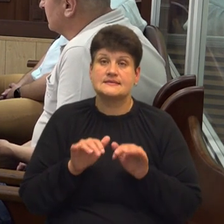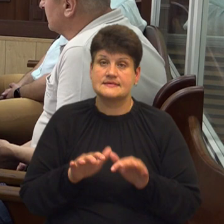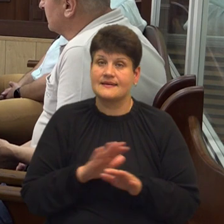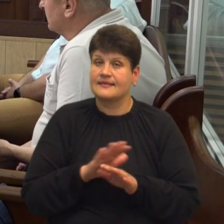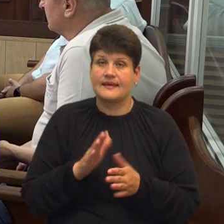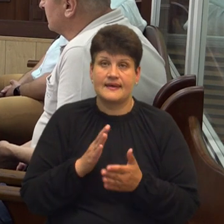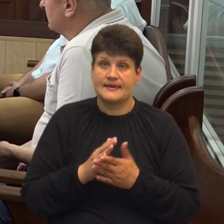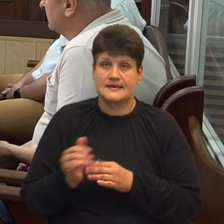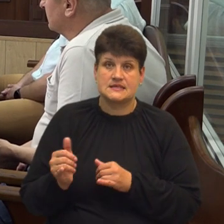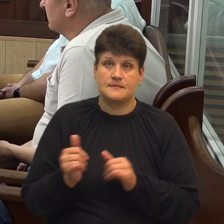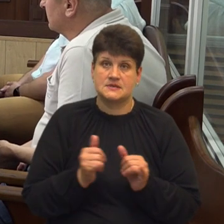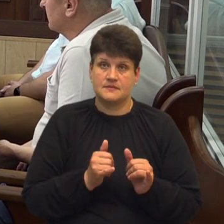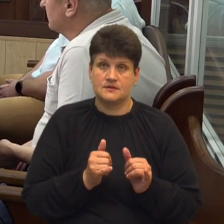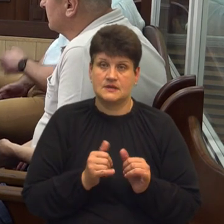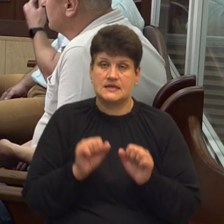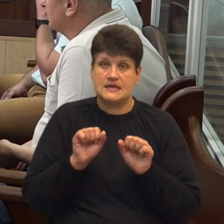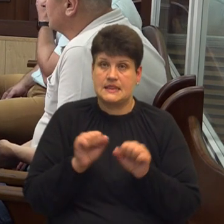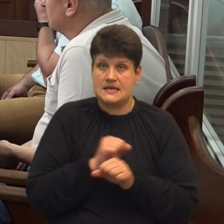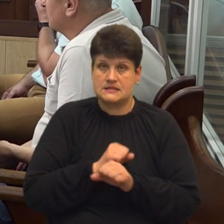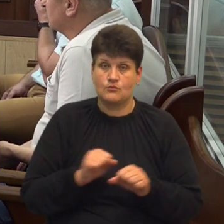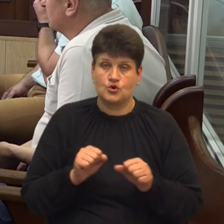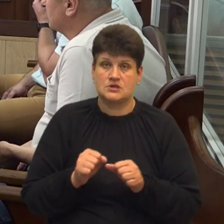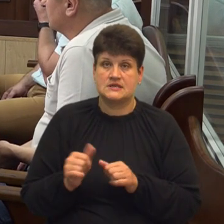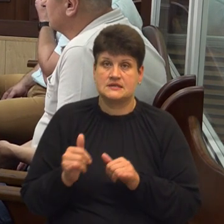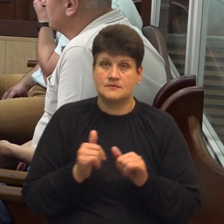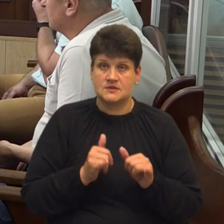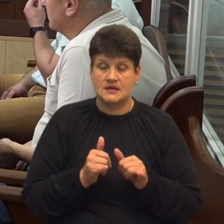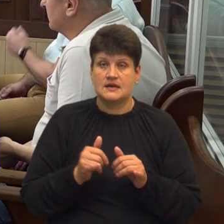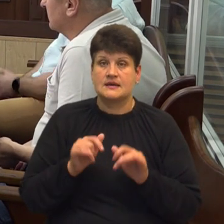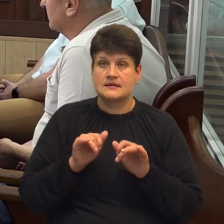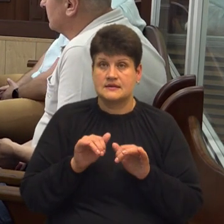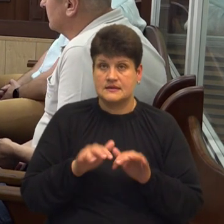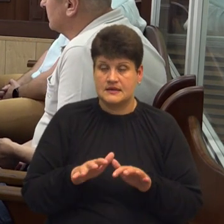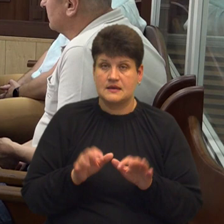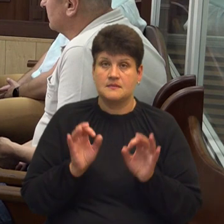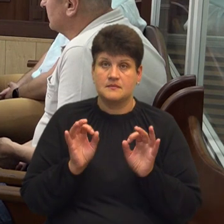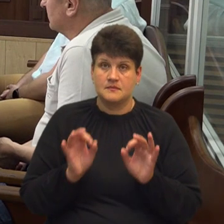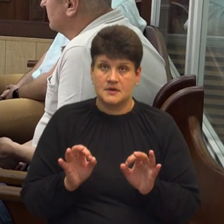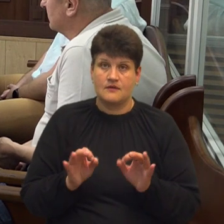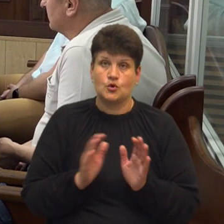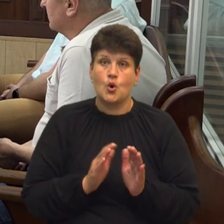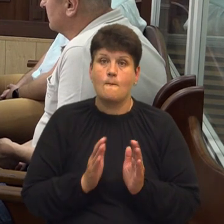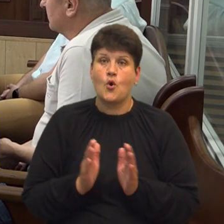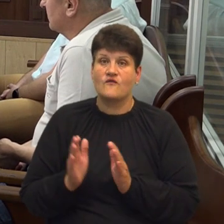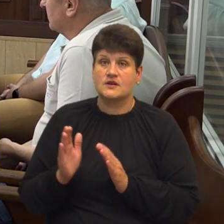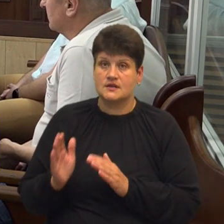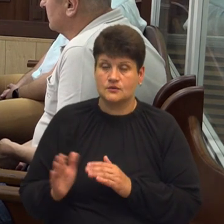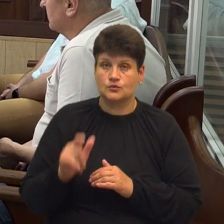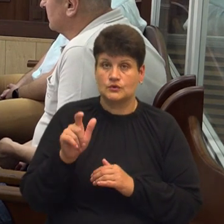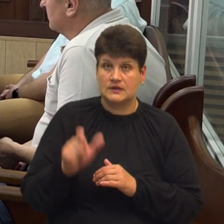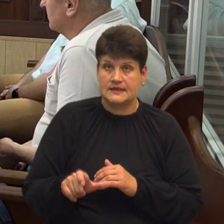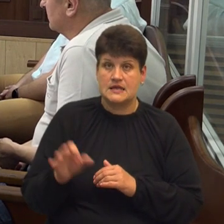зможе забезпечити дієвість вказаного кримінального провадження та належну процесальну поведінку підозрюваного, з огляду на